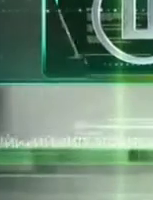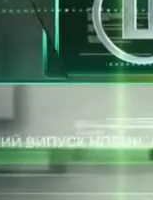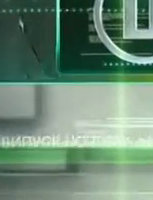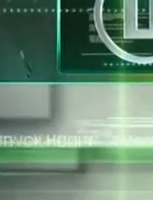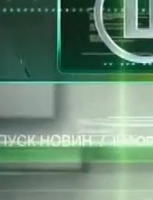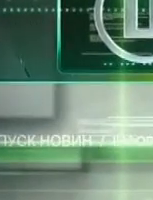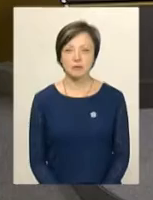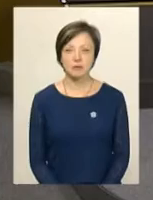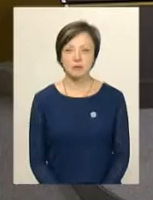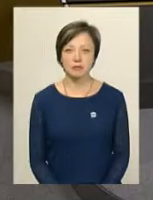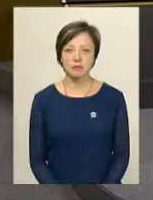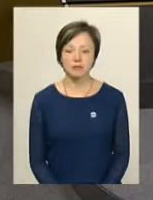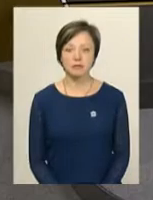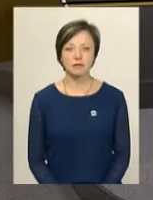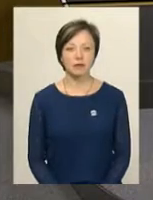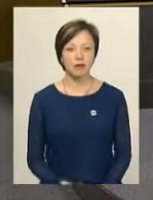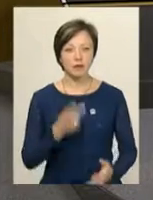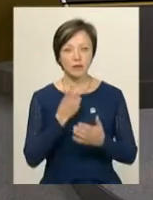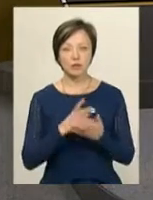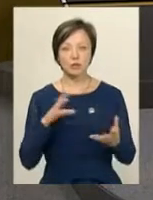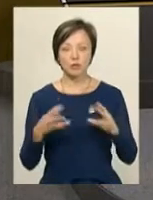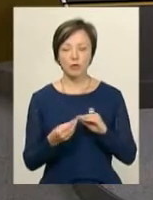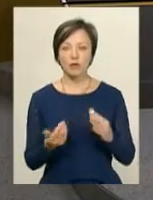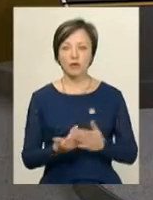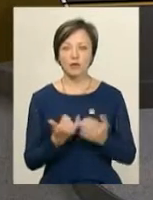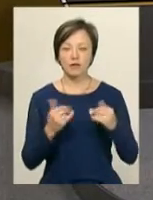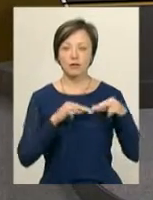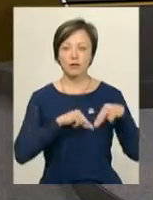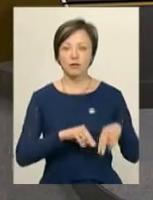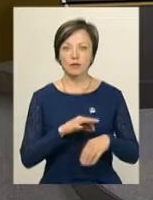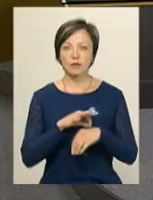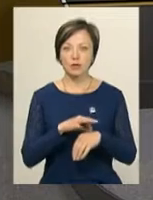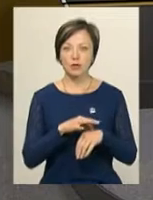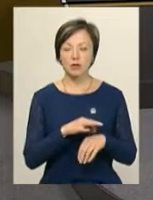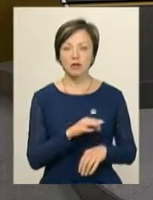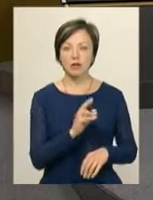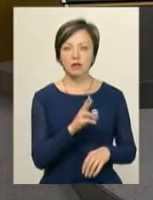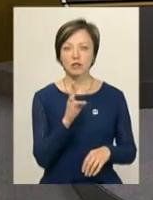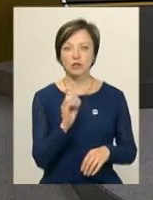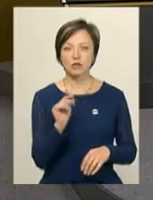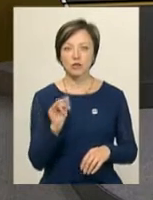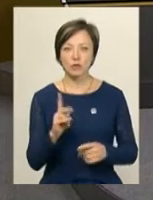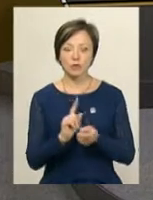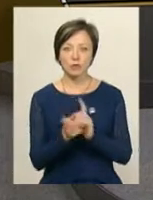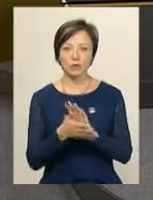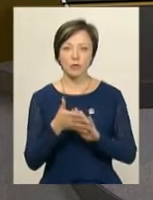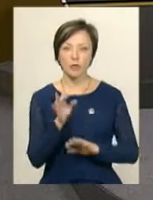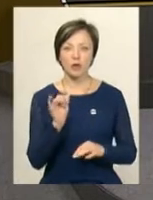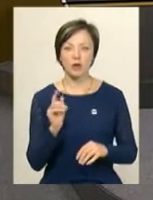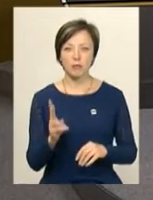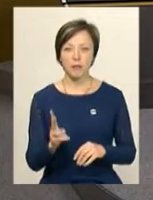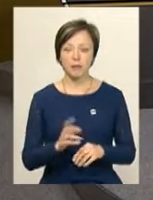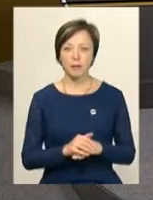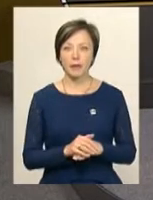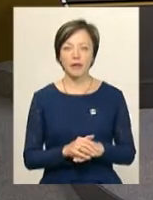Музика Ви дивитесь підсумковий випуск новин. Для вас у студії працює ведуча Катерина Шевчук. Нежастову мову перекладає